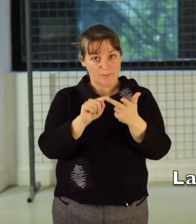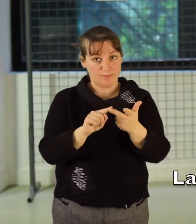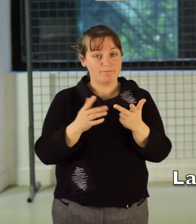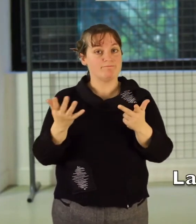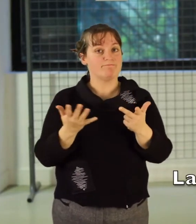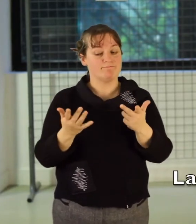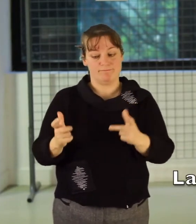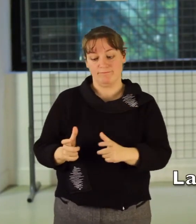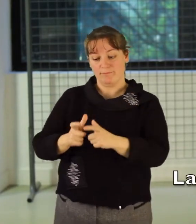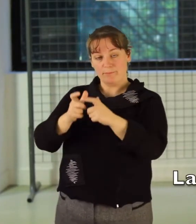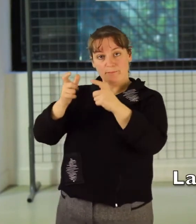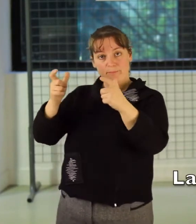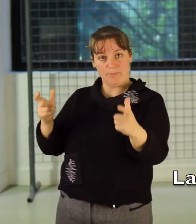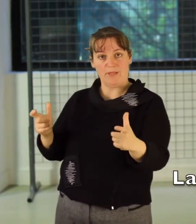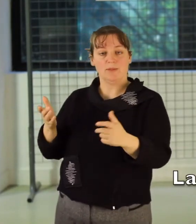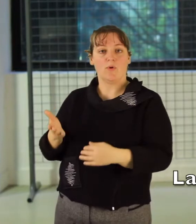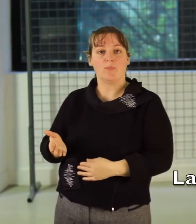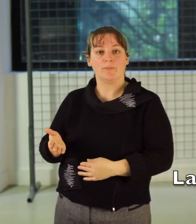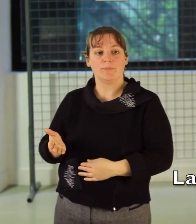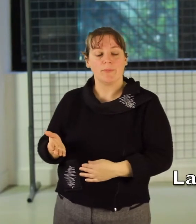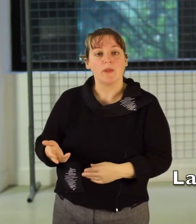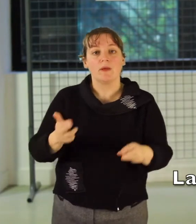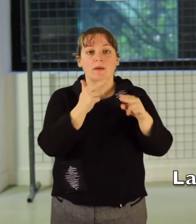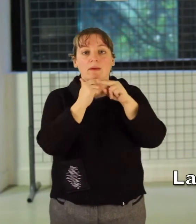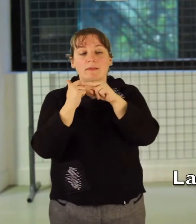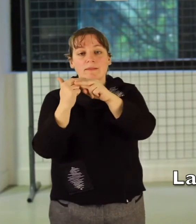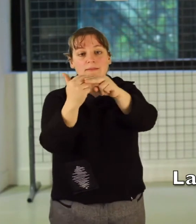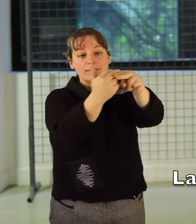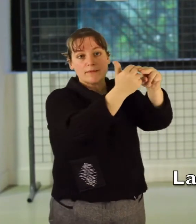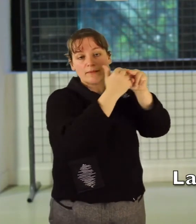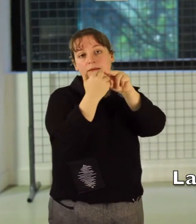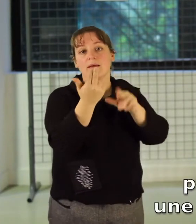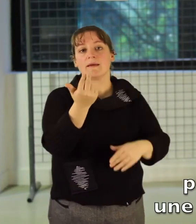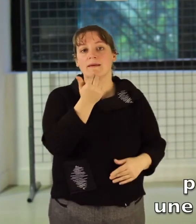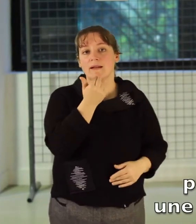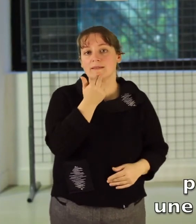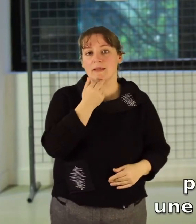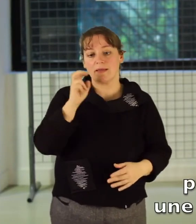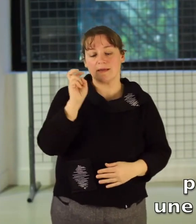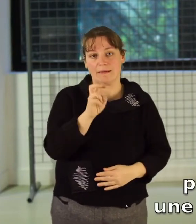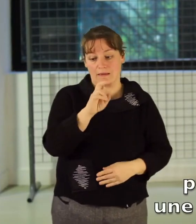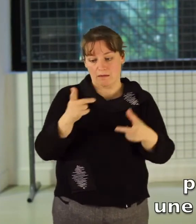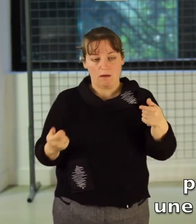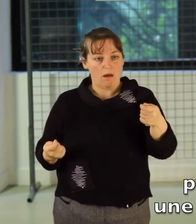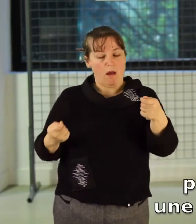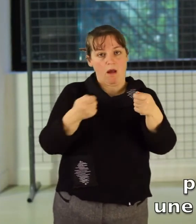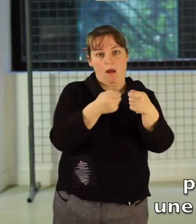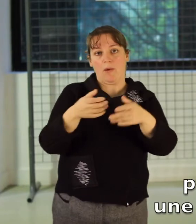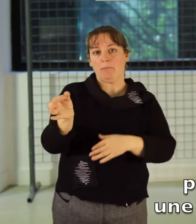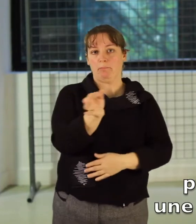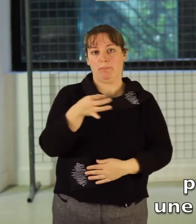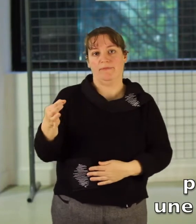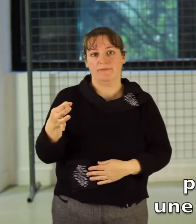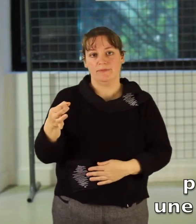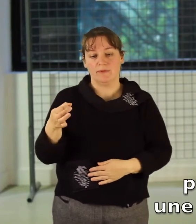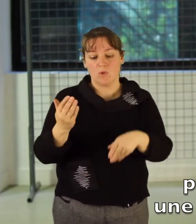troisième originalité de ce site, c'est un espace entièrement recyclable puisque les jardins du